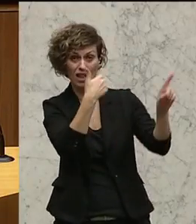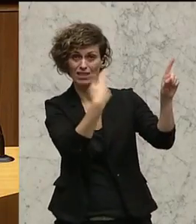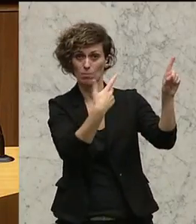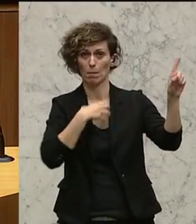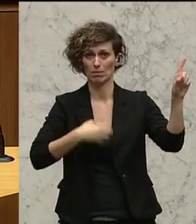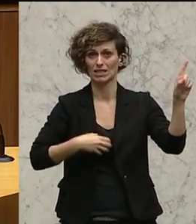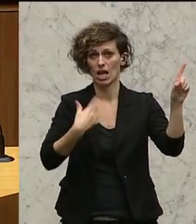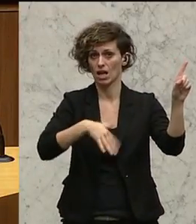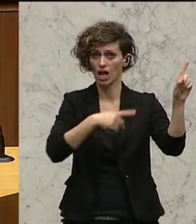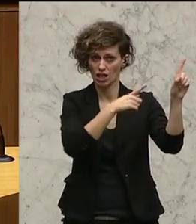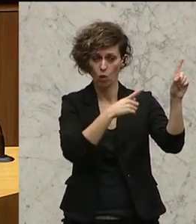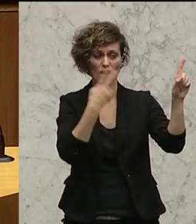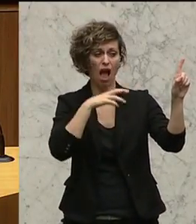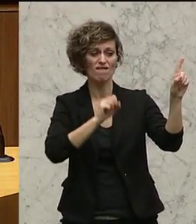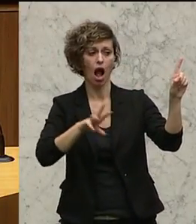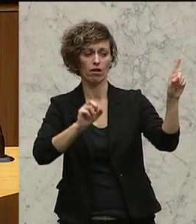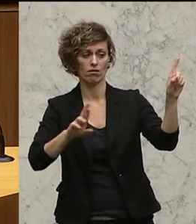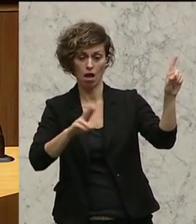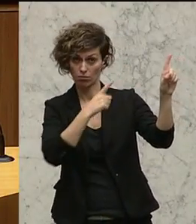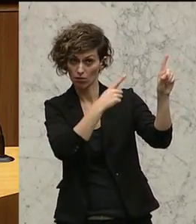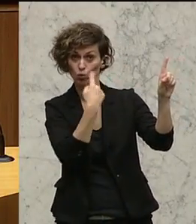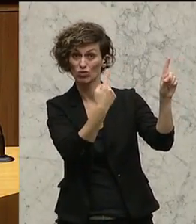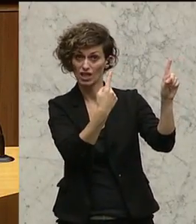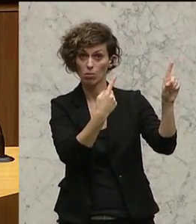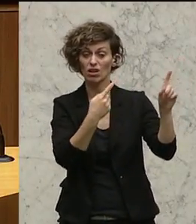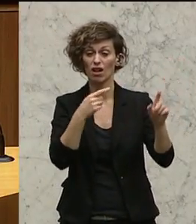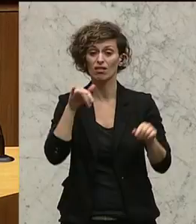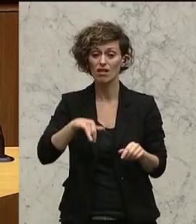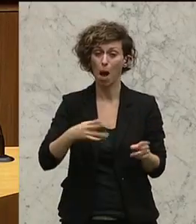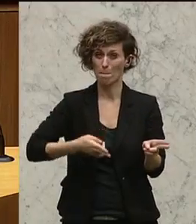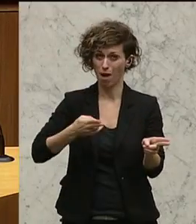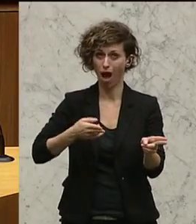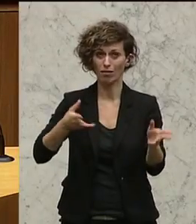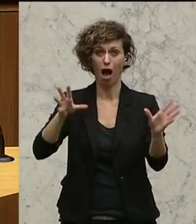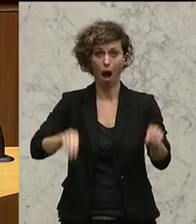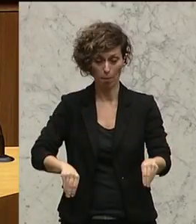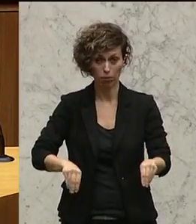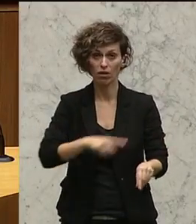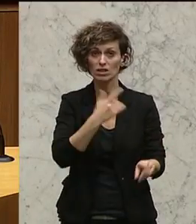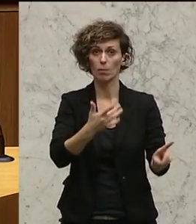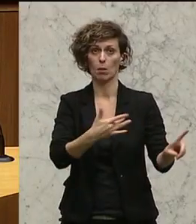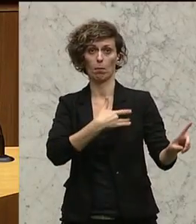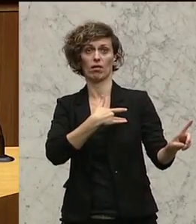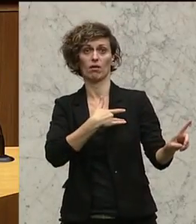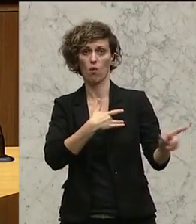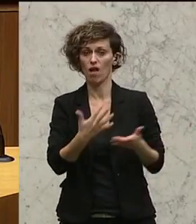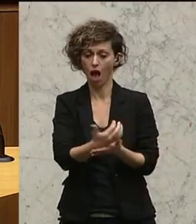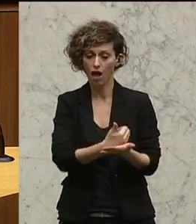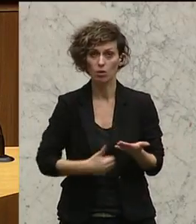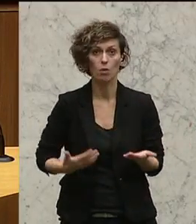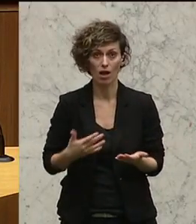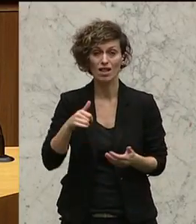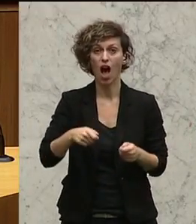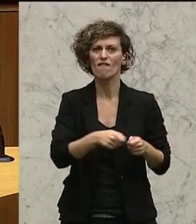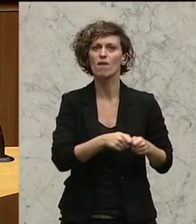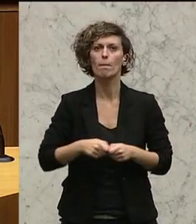der Huber Walter, der hinten oben betreibt und der von dieser Einstellung dieser Bahn betroffen ist. Und der Verbund macht im Jahr